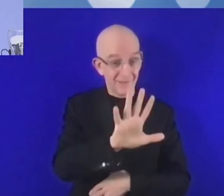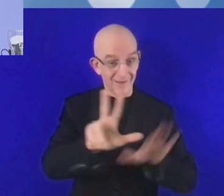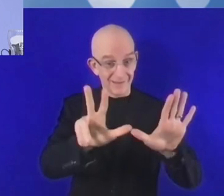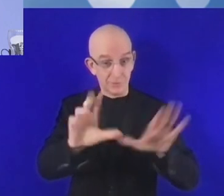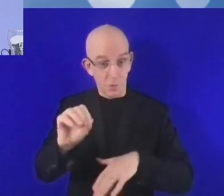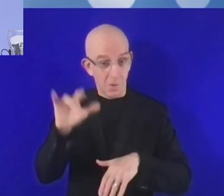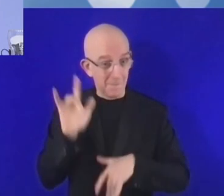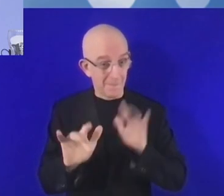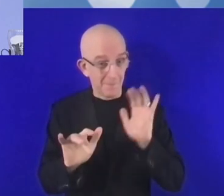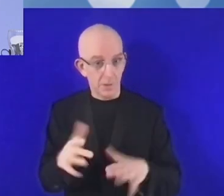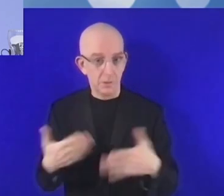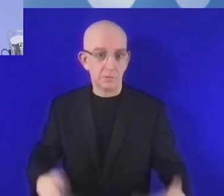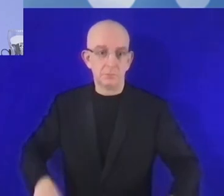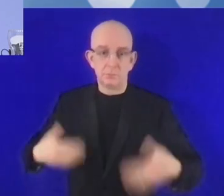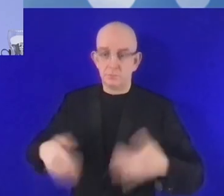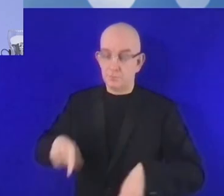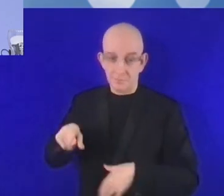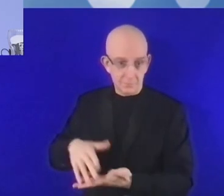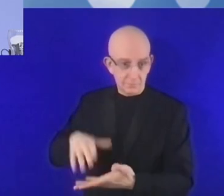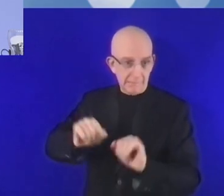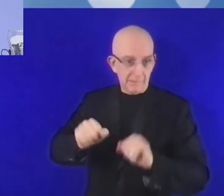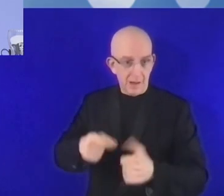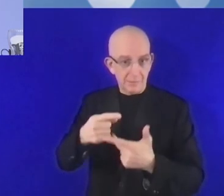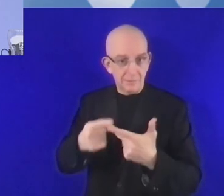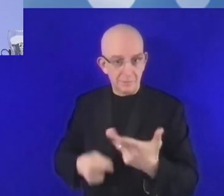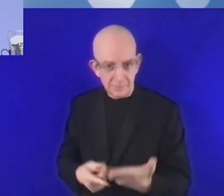مليار دولار في عام 2021.